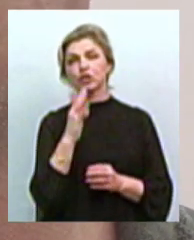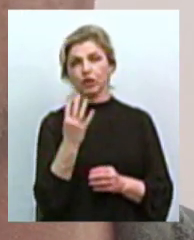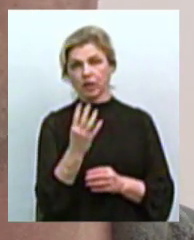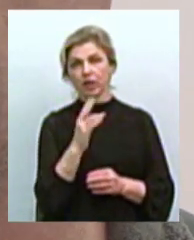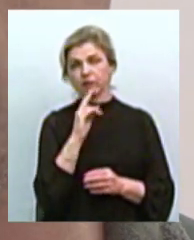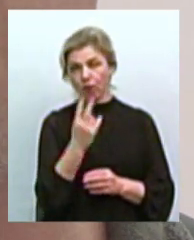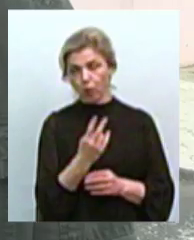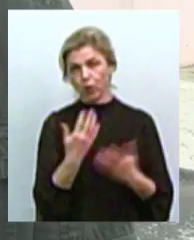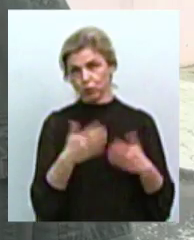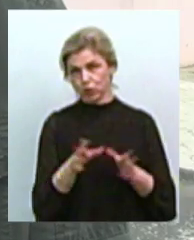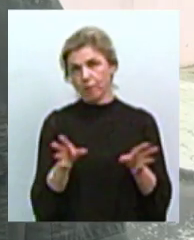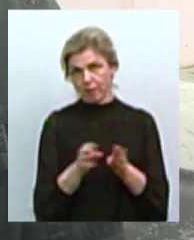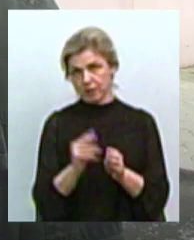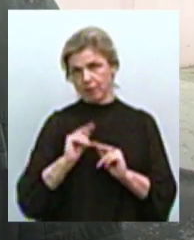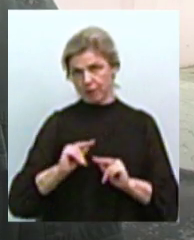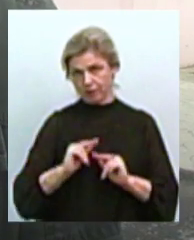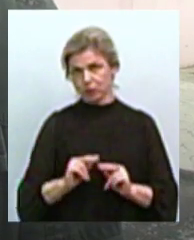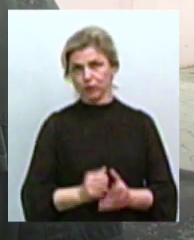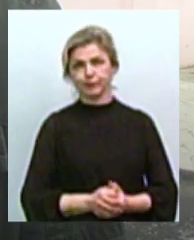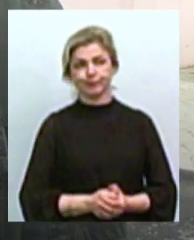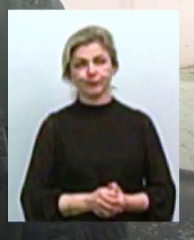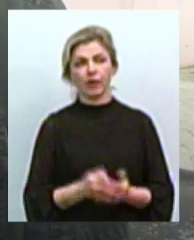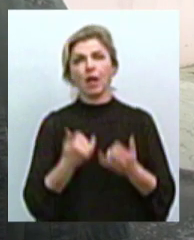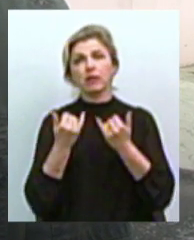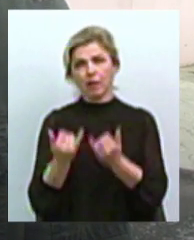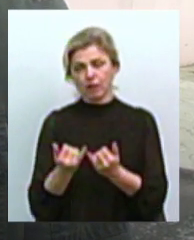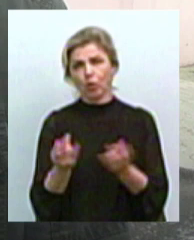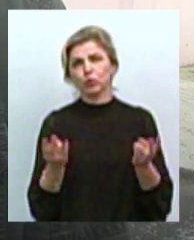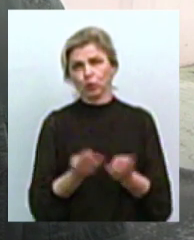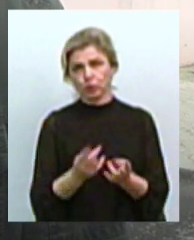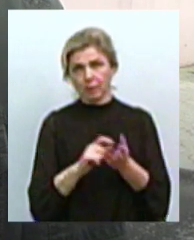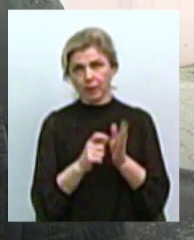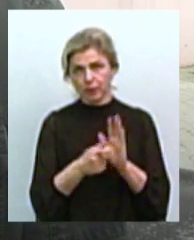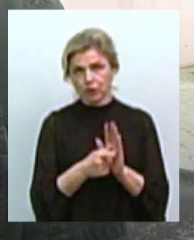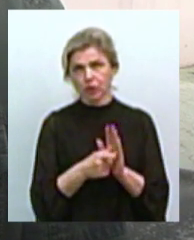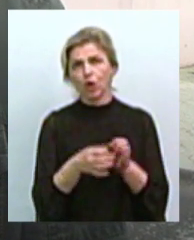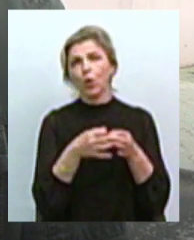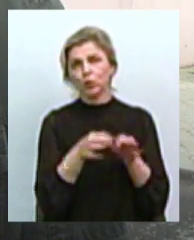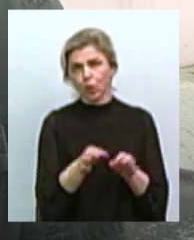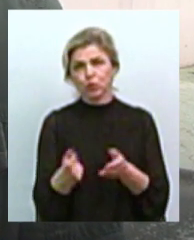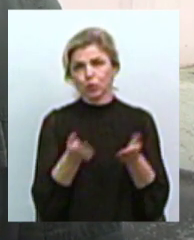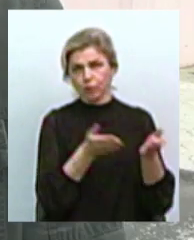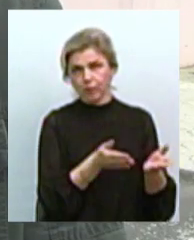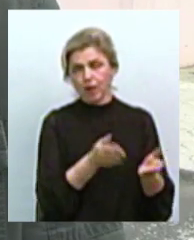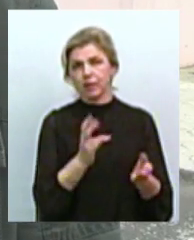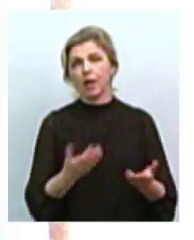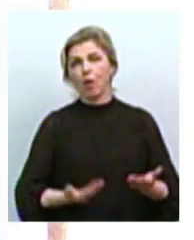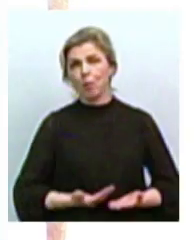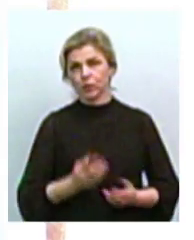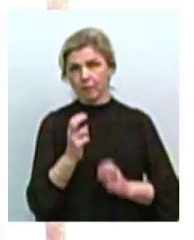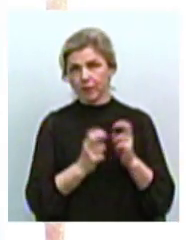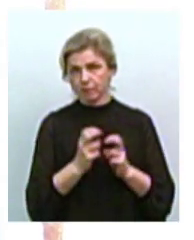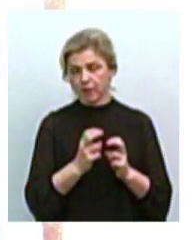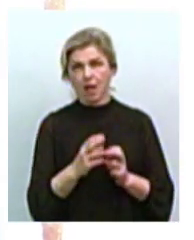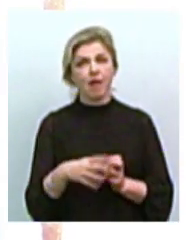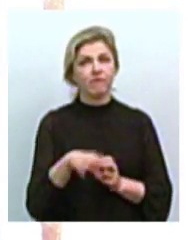співпрацюють. Їм надані всі необхідні приміщення, доступ на територію комунального підприємства. В принципі,